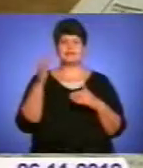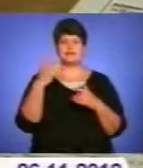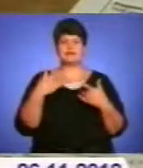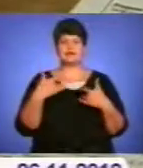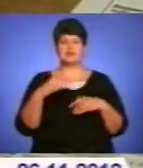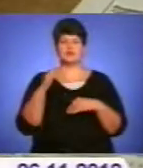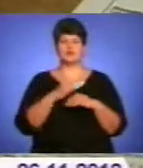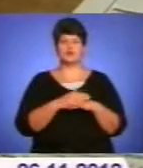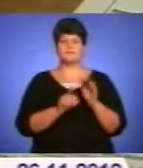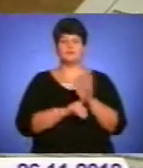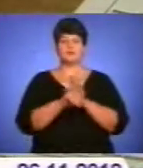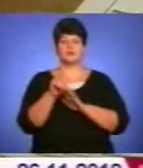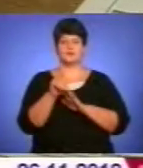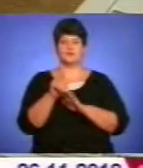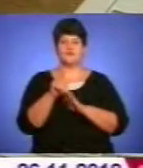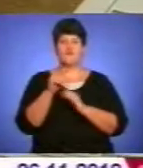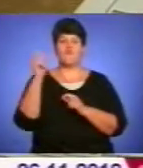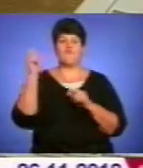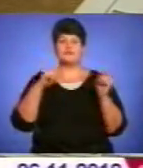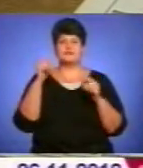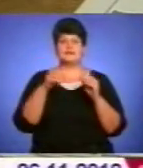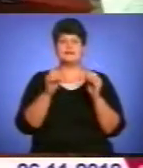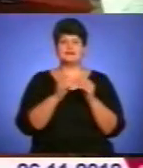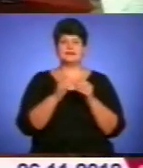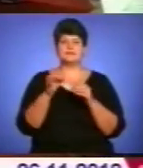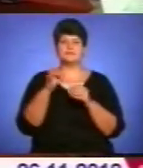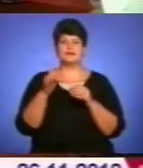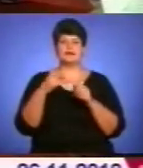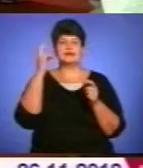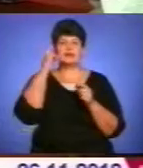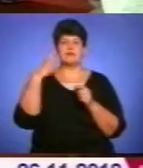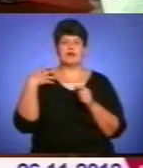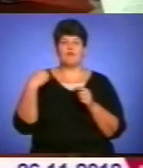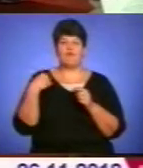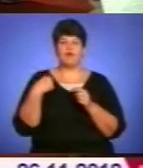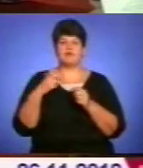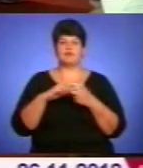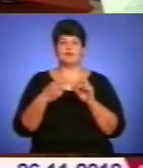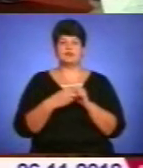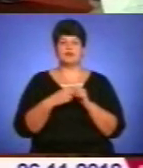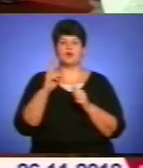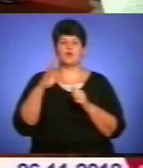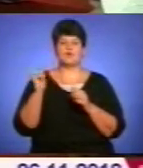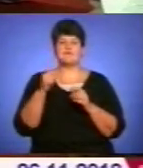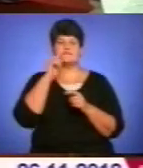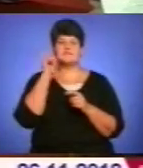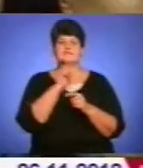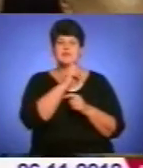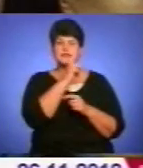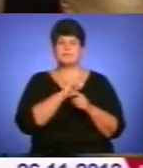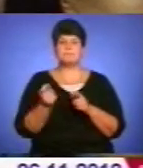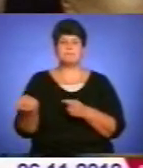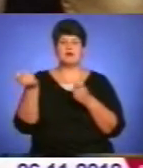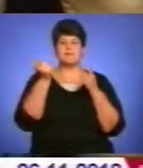Фестивалю вже 10-й вистав буде 8. Театри з Києва, Львова, Івано-Франківська, Коломиї, Рівного та Вінниці привезуть на суд